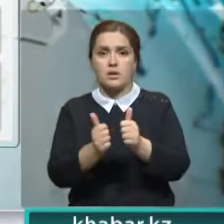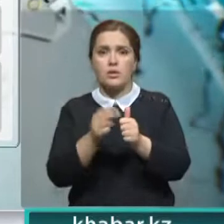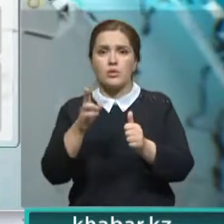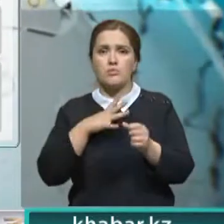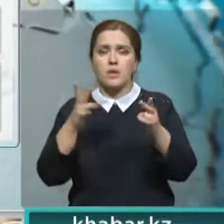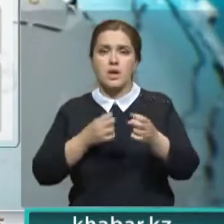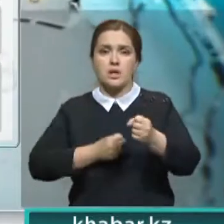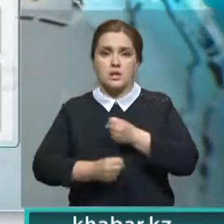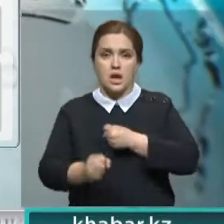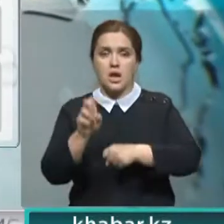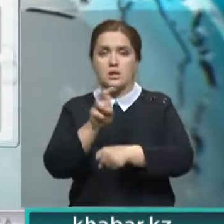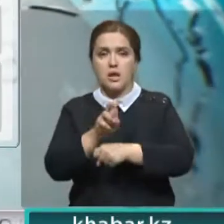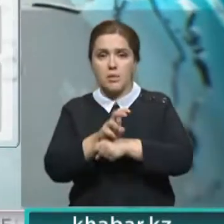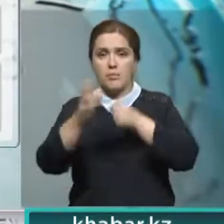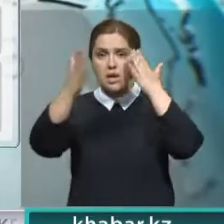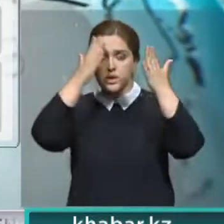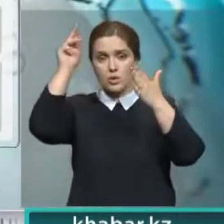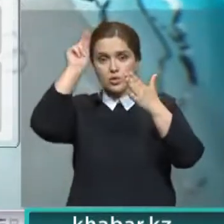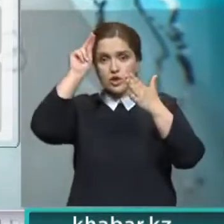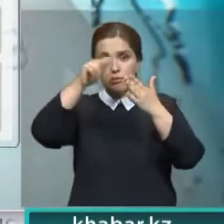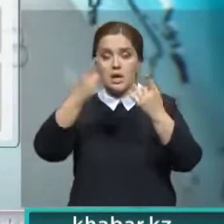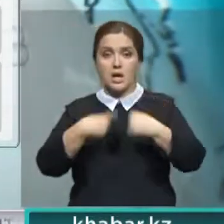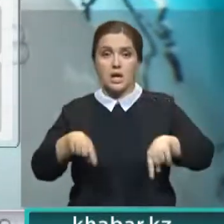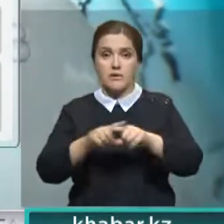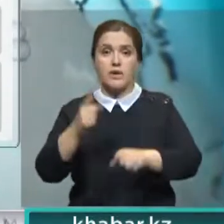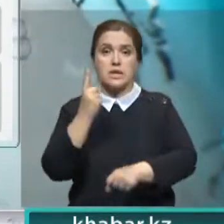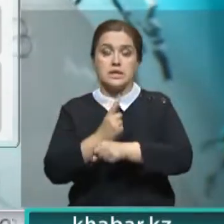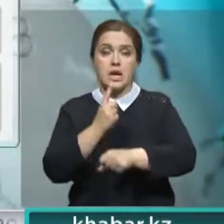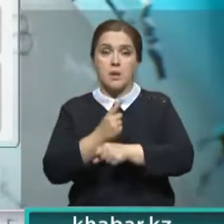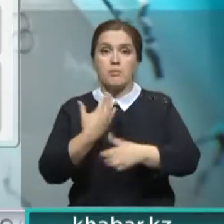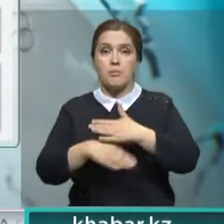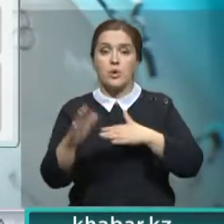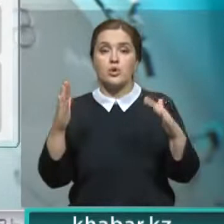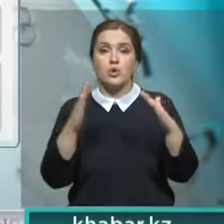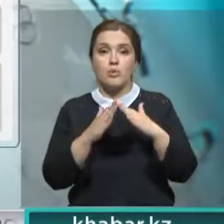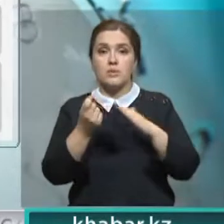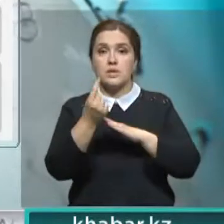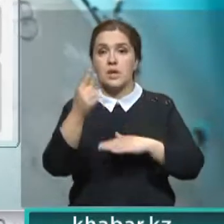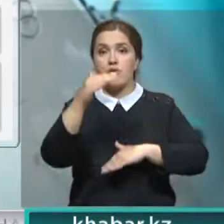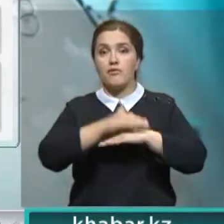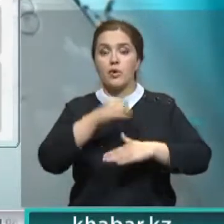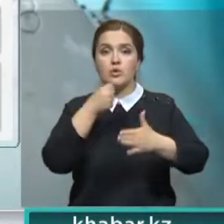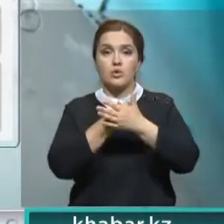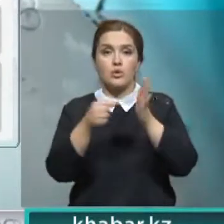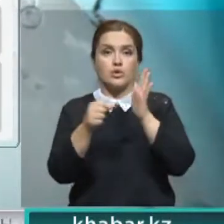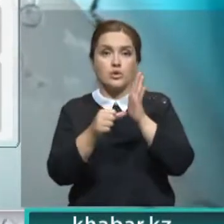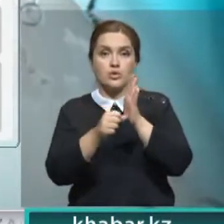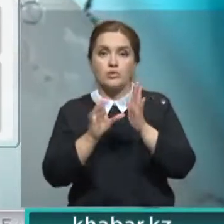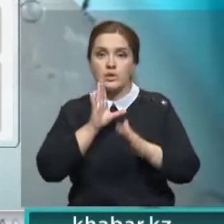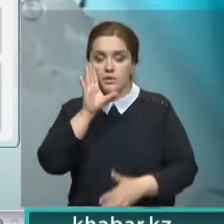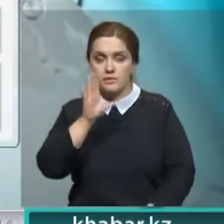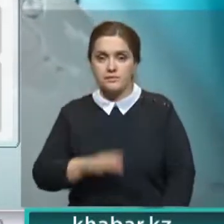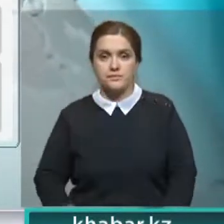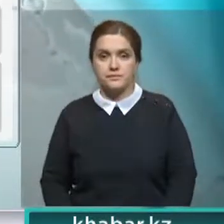насилия, посещать развлекательные и учебные заведения. Запрещено покидать дом с 11 вечера до 6 часов